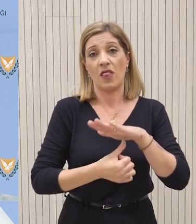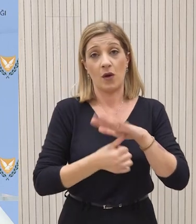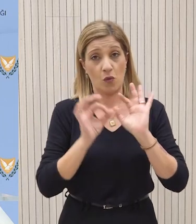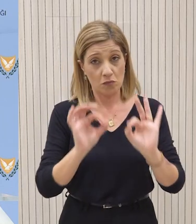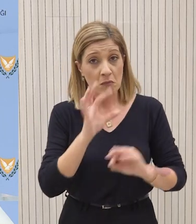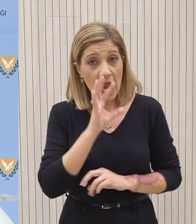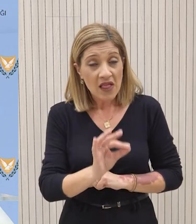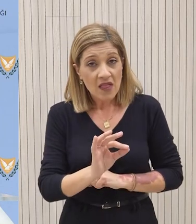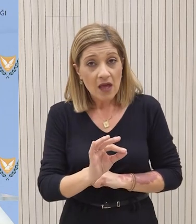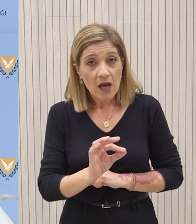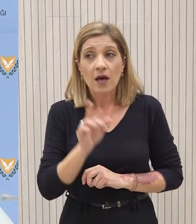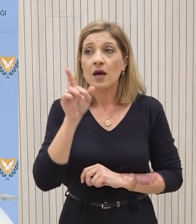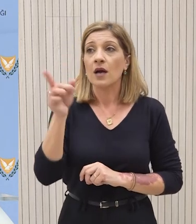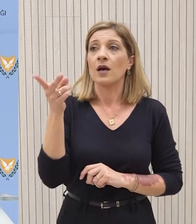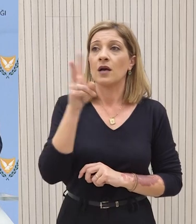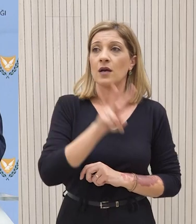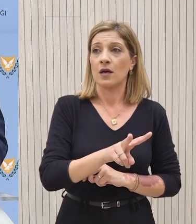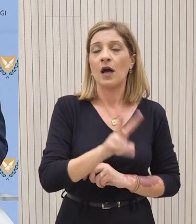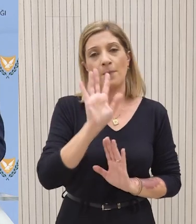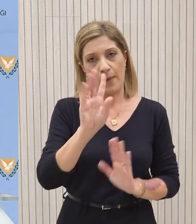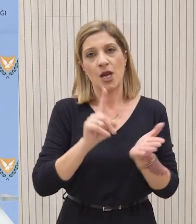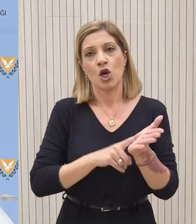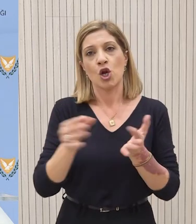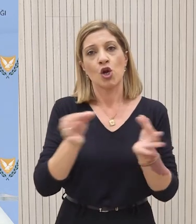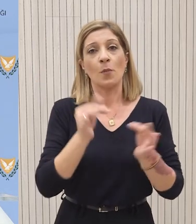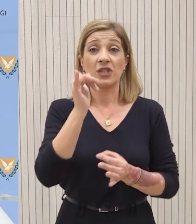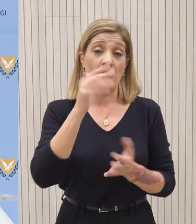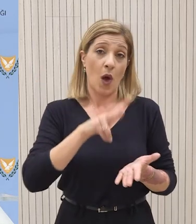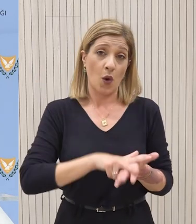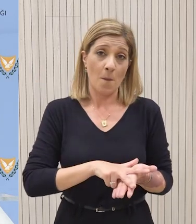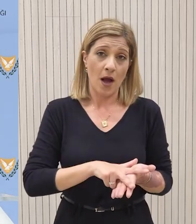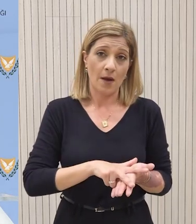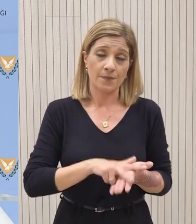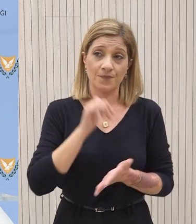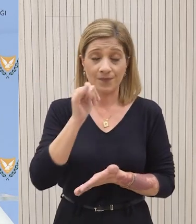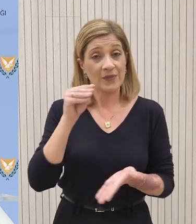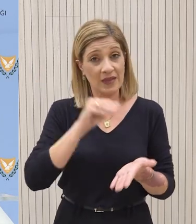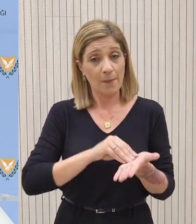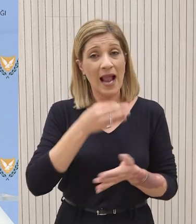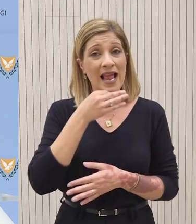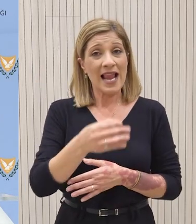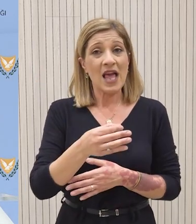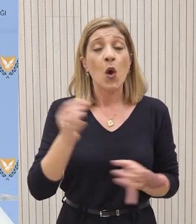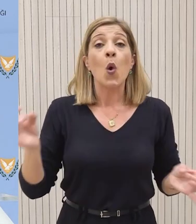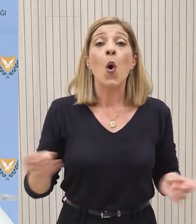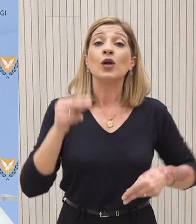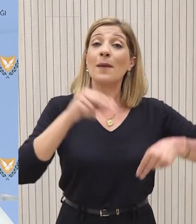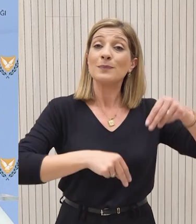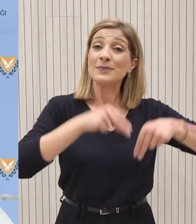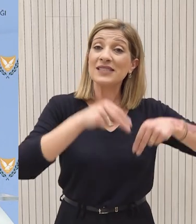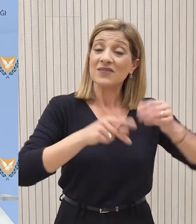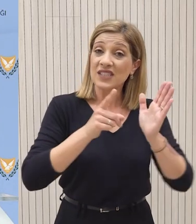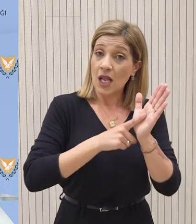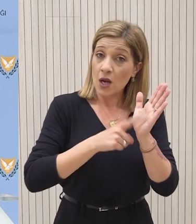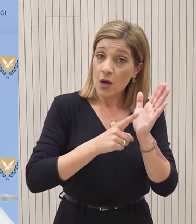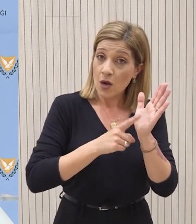Να σας πω ότι πρώτα απ' όλα το νομοσχέδιο δεν έχει εγκριθεί. Βρίσκεται τον οποίο της Βουλής των Αντιπροσώπων για να ψηφιστεί σε νόμο. Επαναλαμβάνω ότι όταν ψηφιστεί σε νόμο για